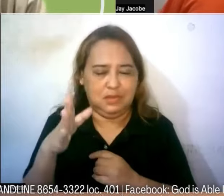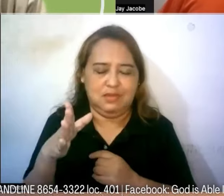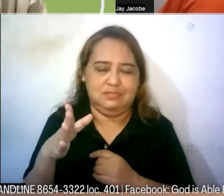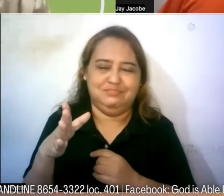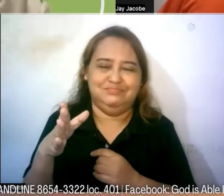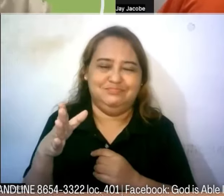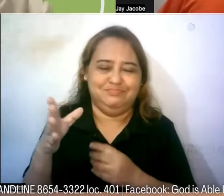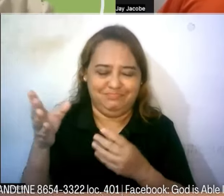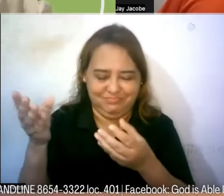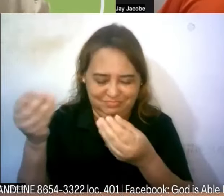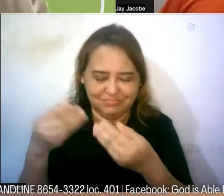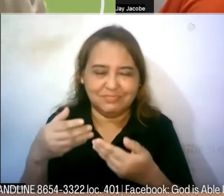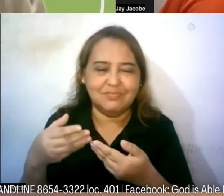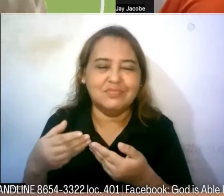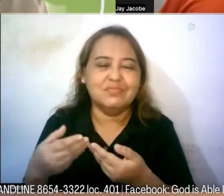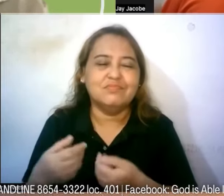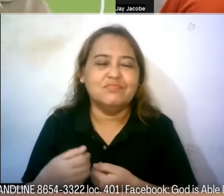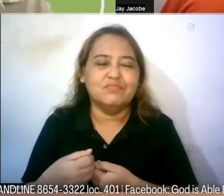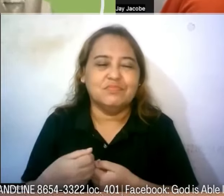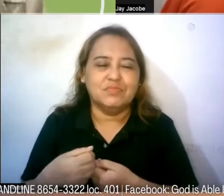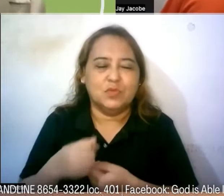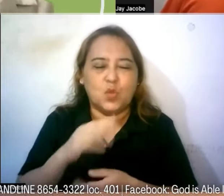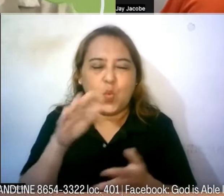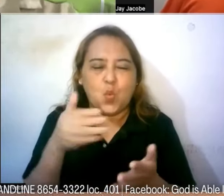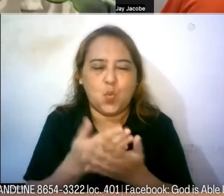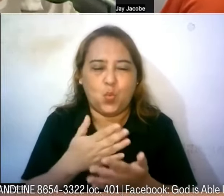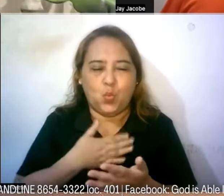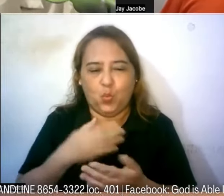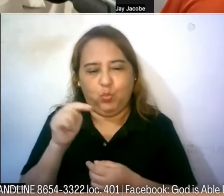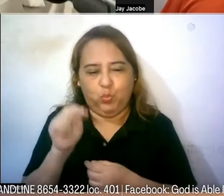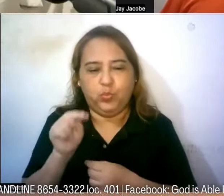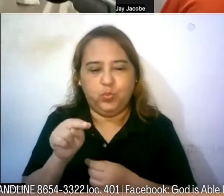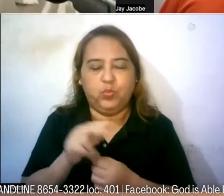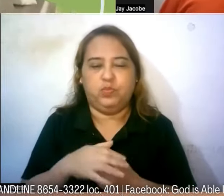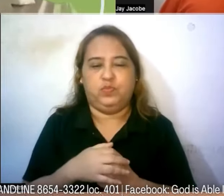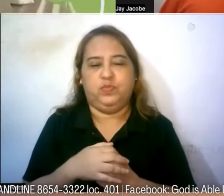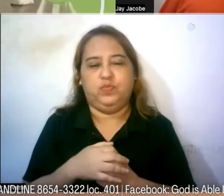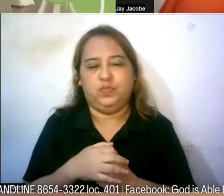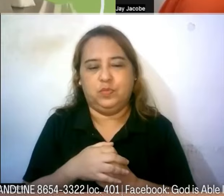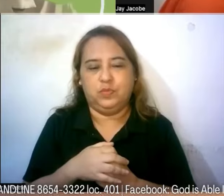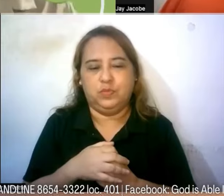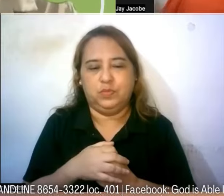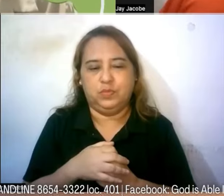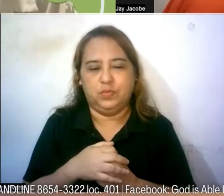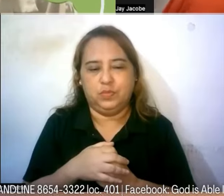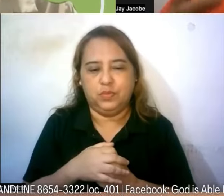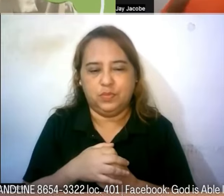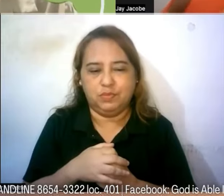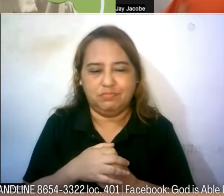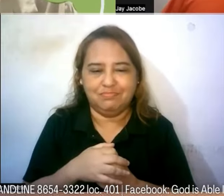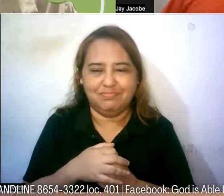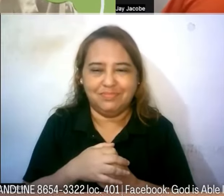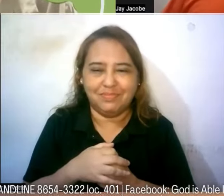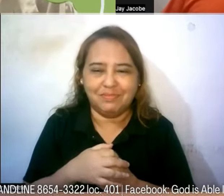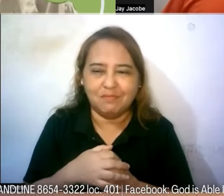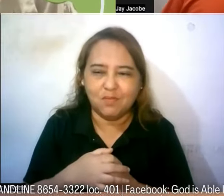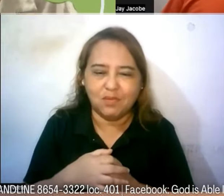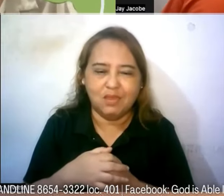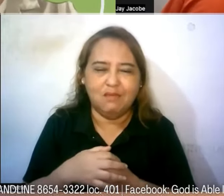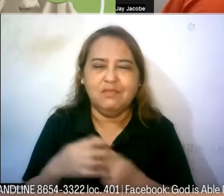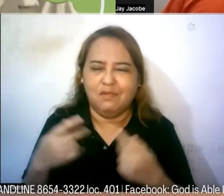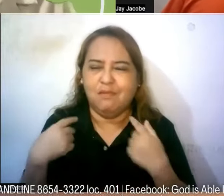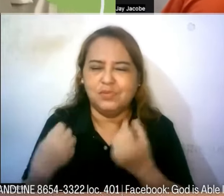needs na nandiyan yung pangangailangan magpe-pray hanggang sa darating na lang bigla-bigla maraming putula